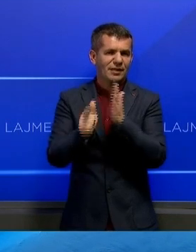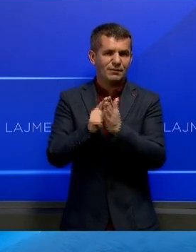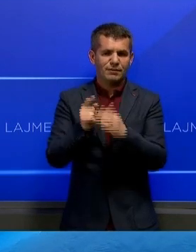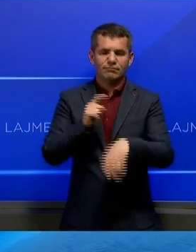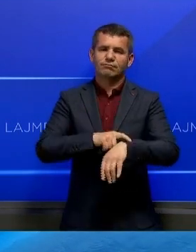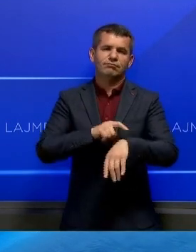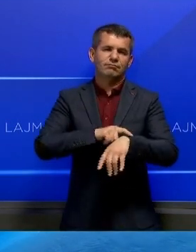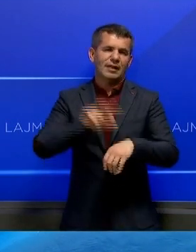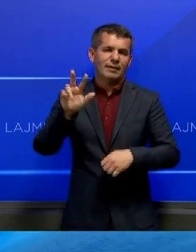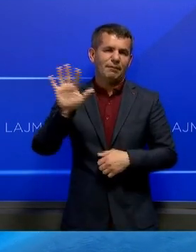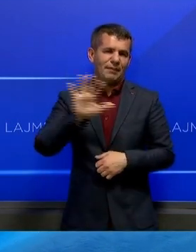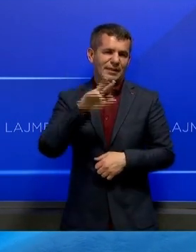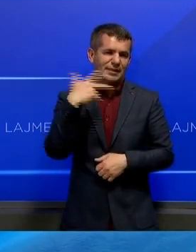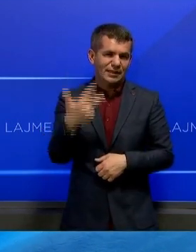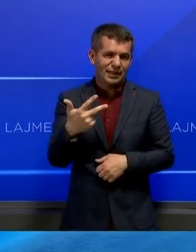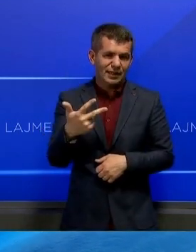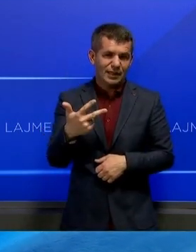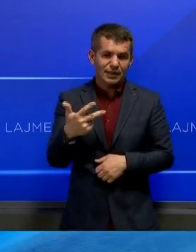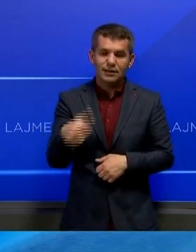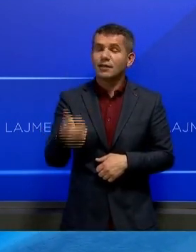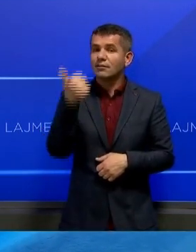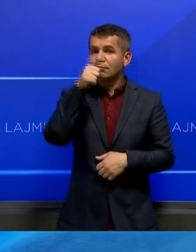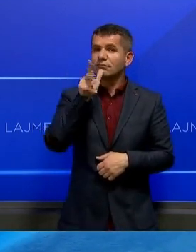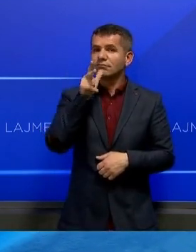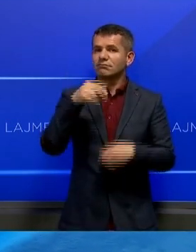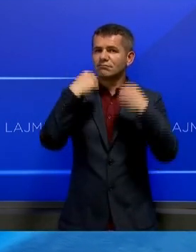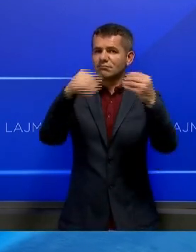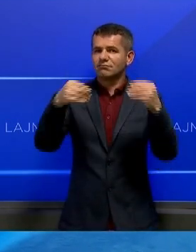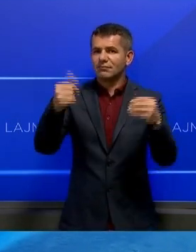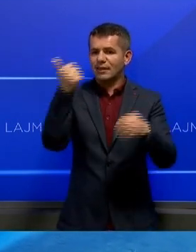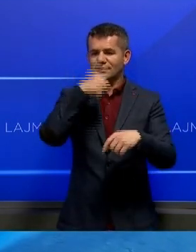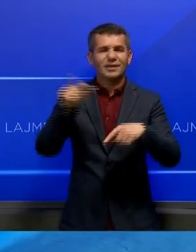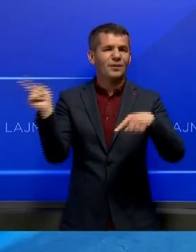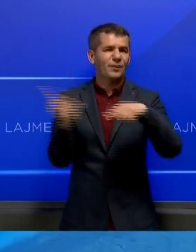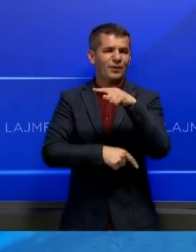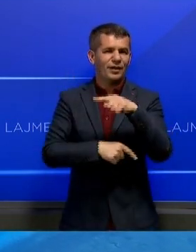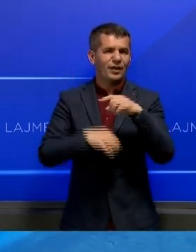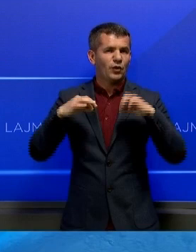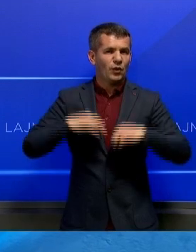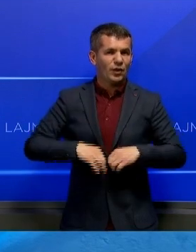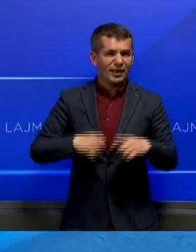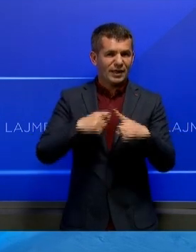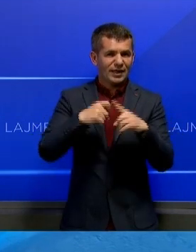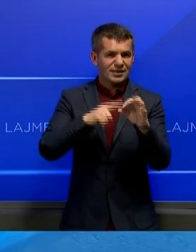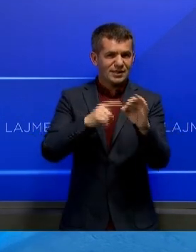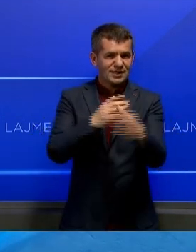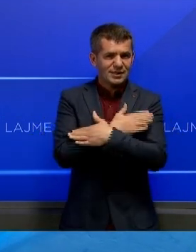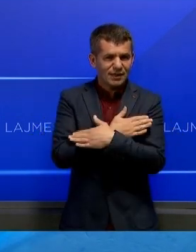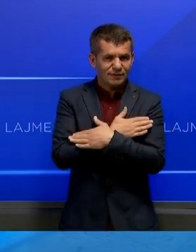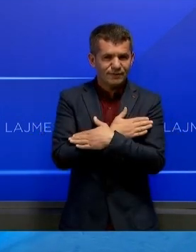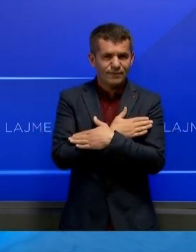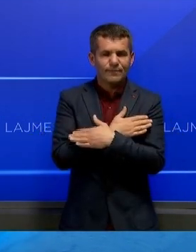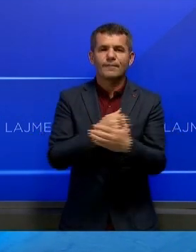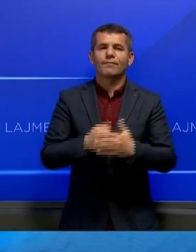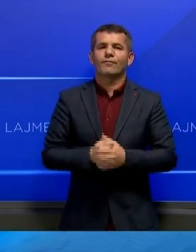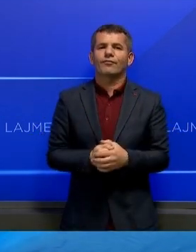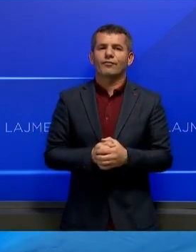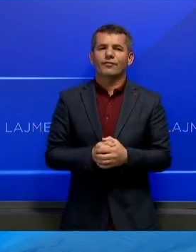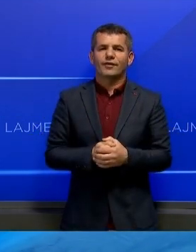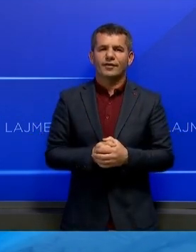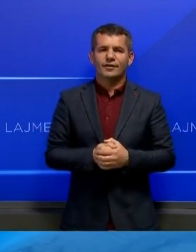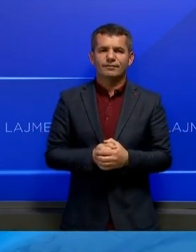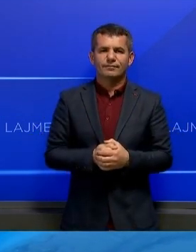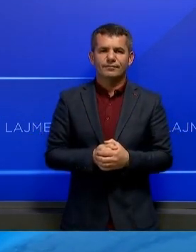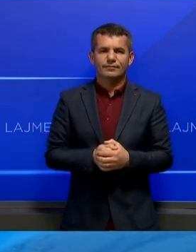në orën 7.30 me që rastë pritët të deklarote dhe për shkarkimin e kryetoarës komisionit qëndror të zxedjeve